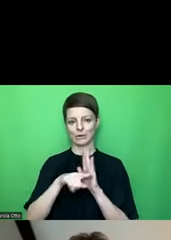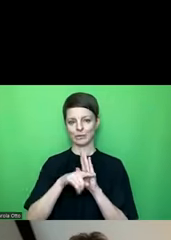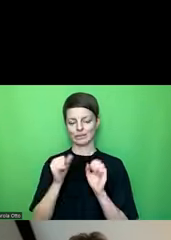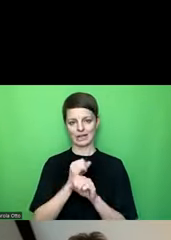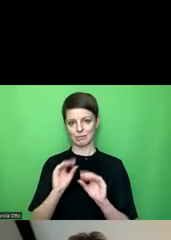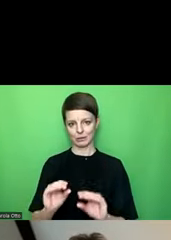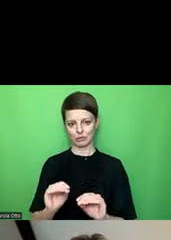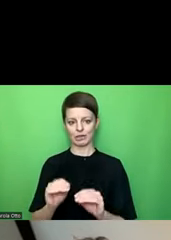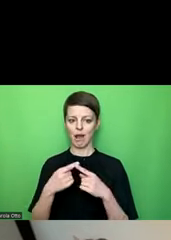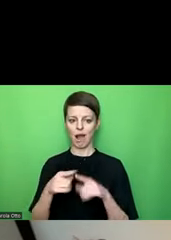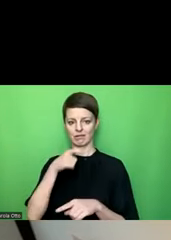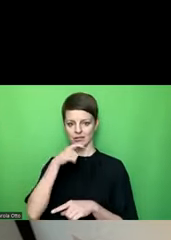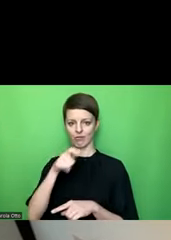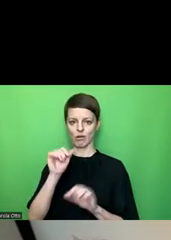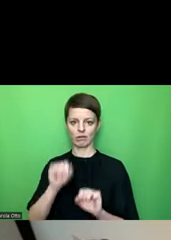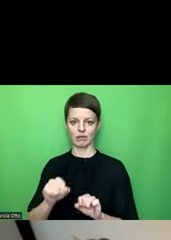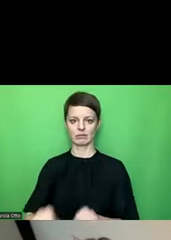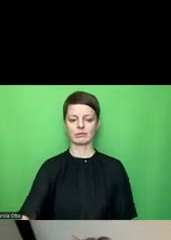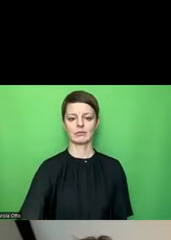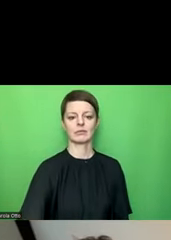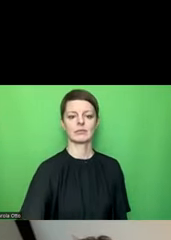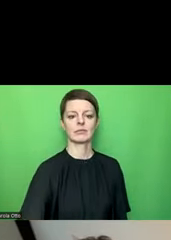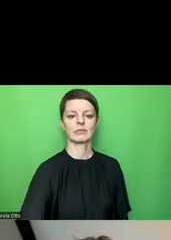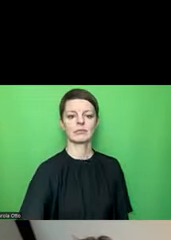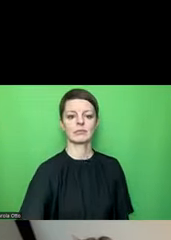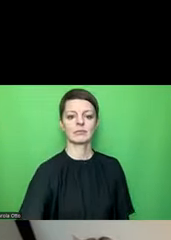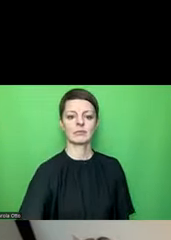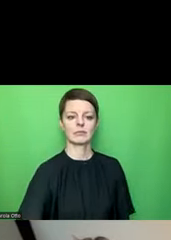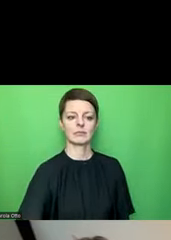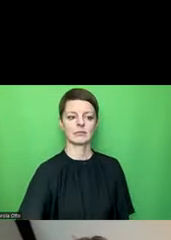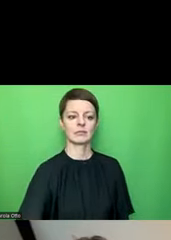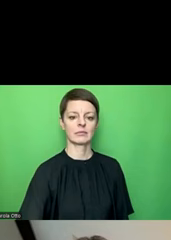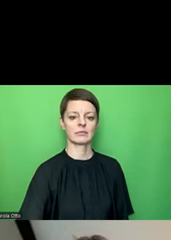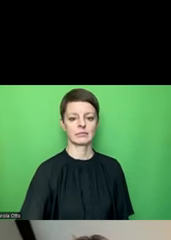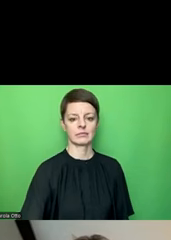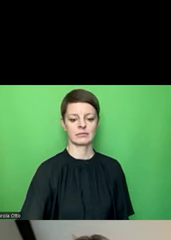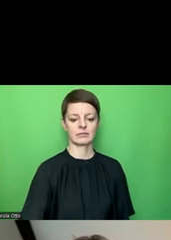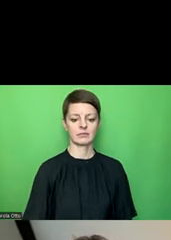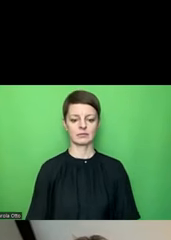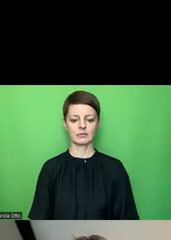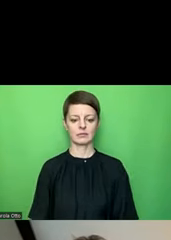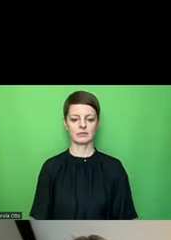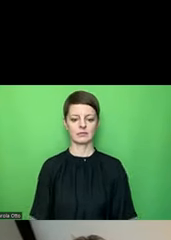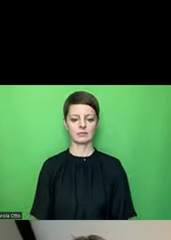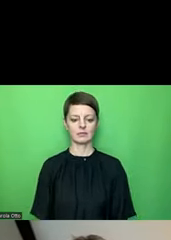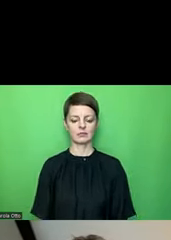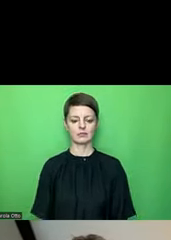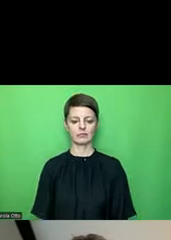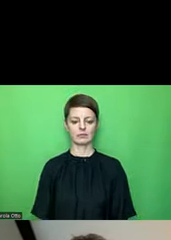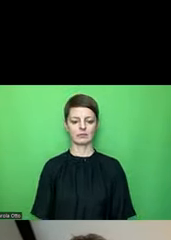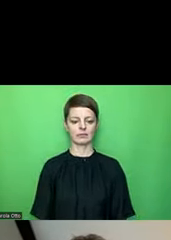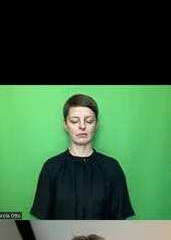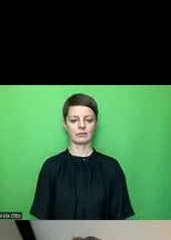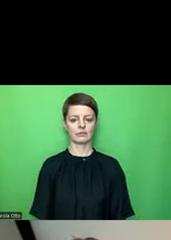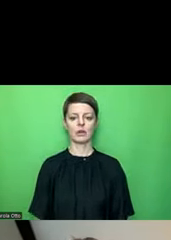aber ein anderes kann ich verwenden, also ein Unterstrich. Und jetzt kann ich bei dem Alternativtext hinschreiben,